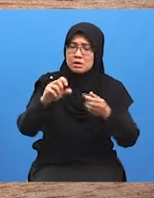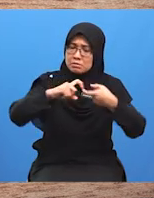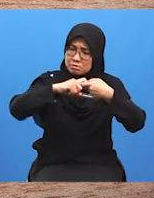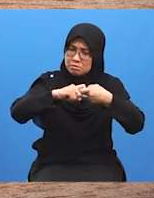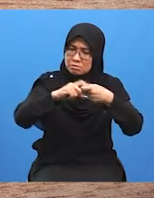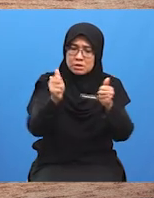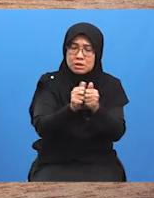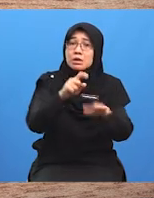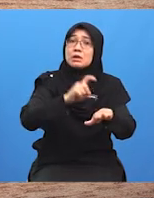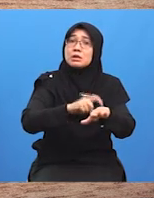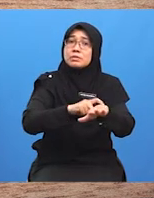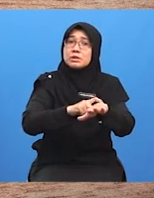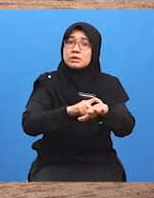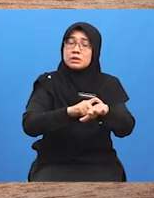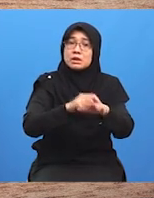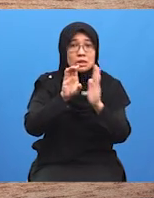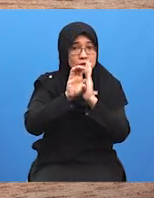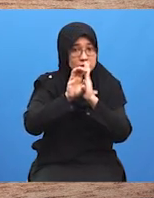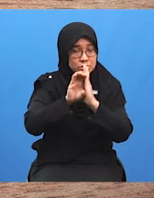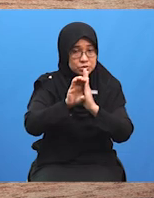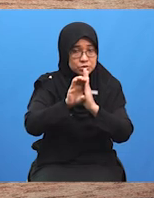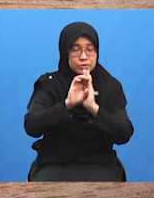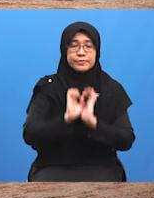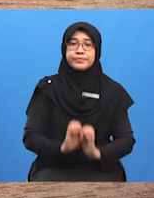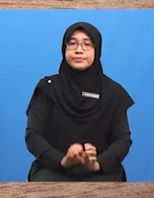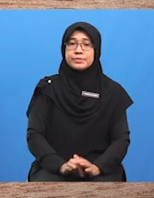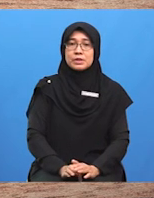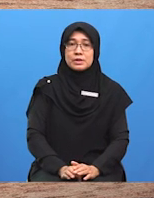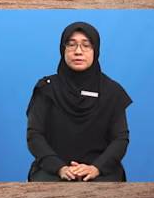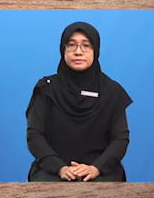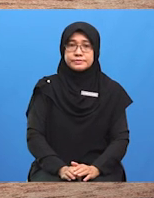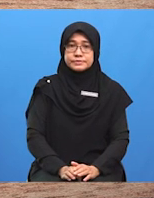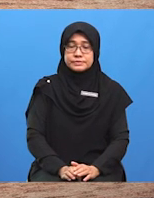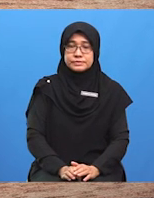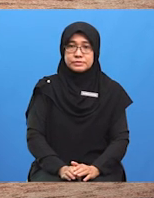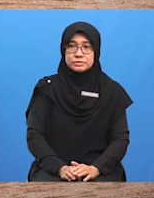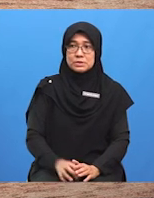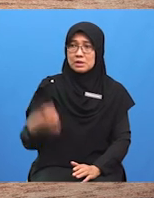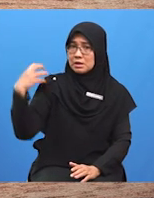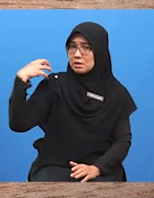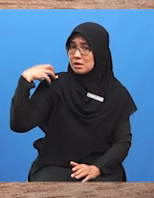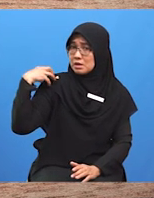Gambaran red herring adalah seperti dalam situasi berikut